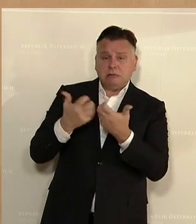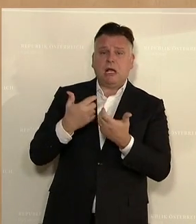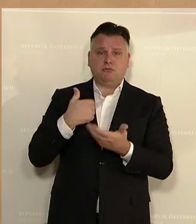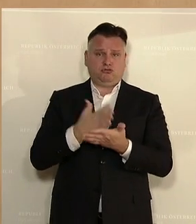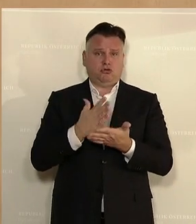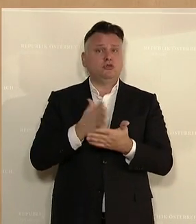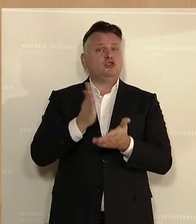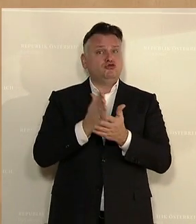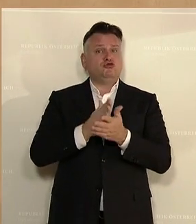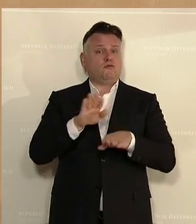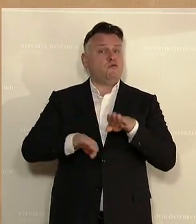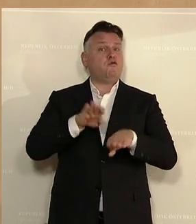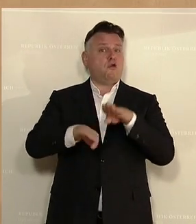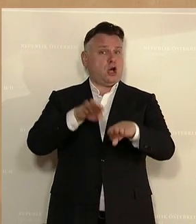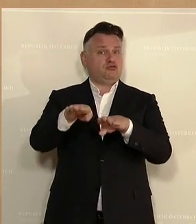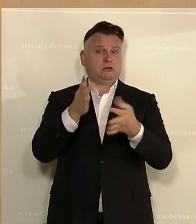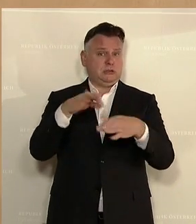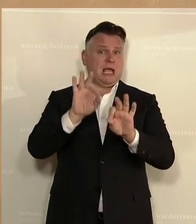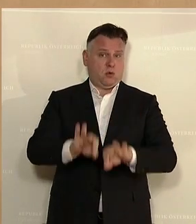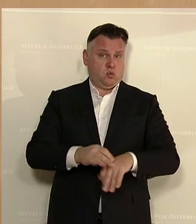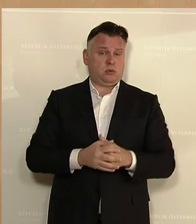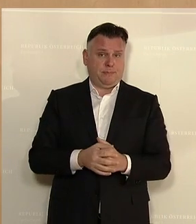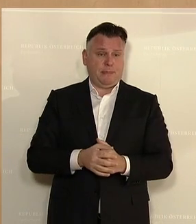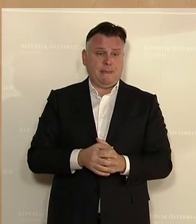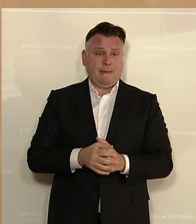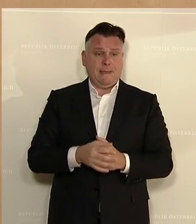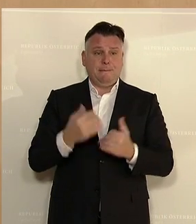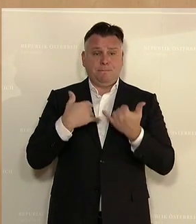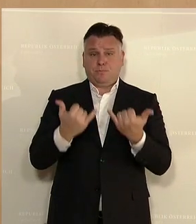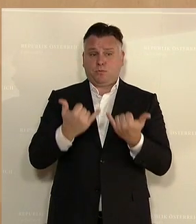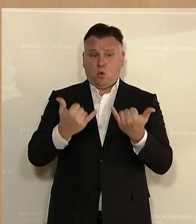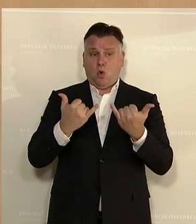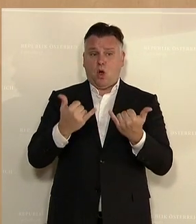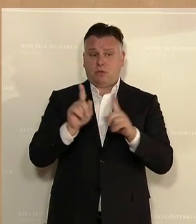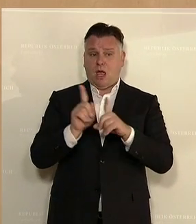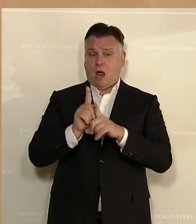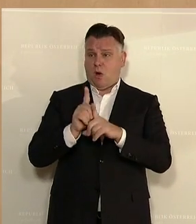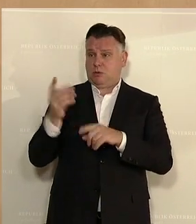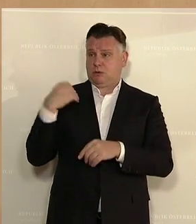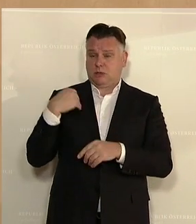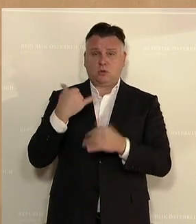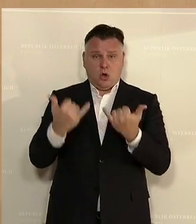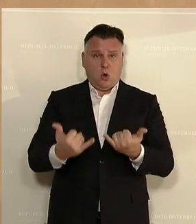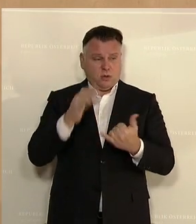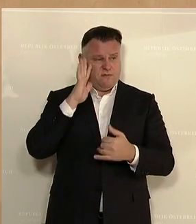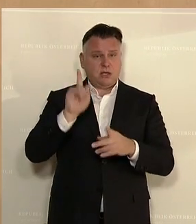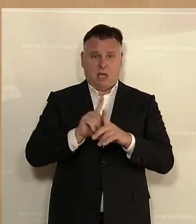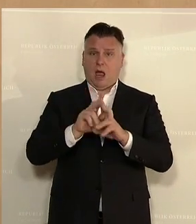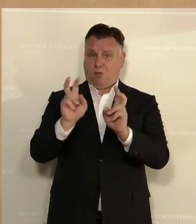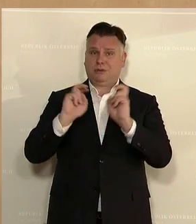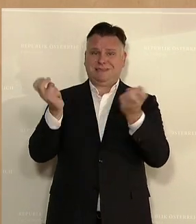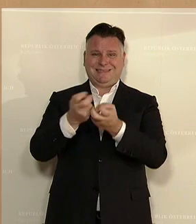dass man sehr weit fortgeschritten ist. Es wird, was ich heute auch gehört habe, wieder eine Sitzung stattfinden am heutigen Tag,